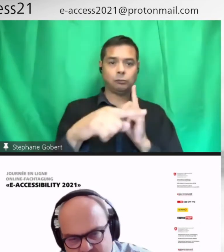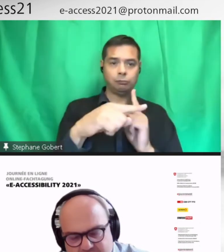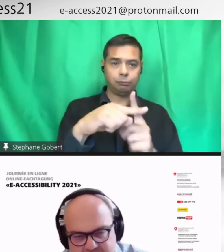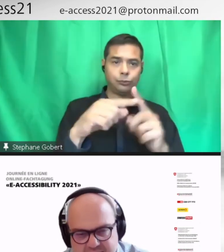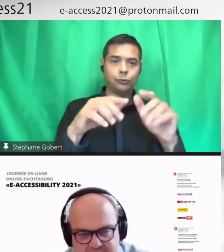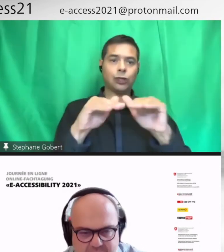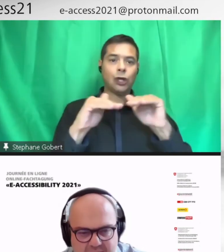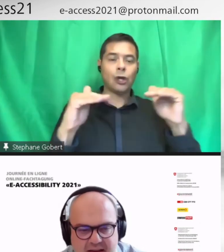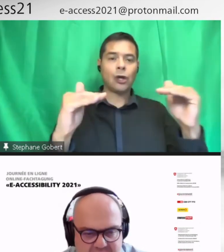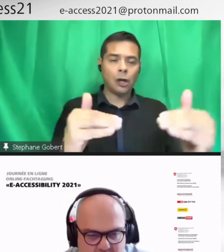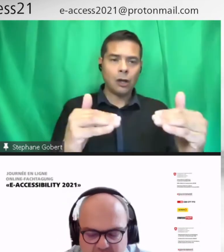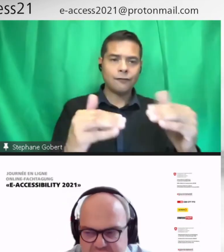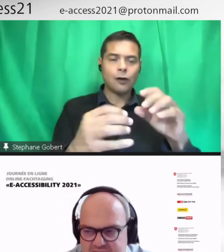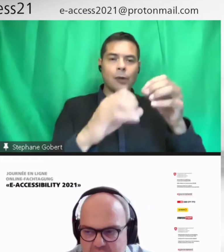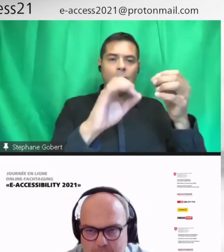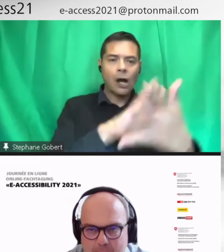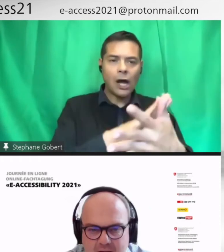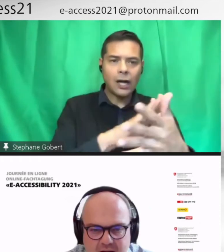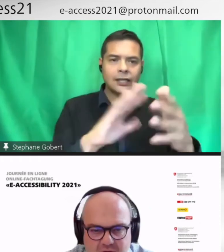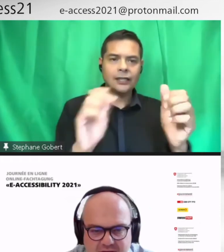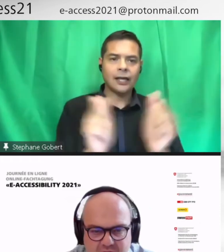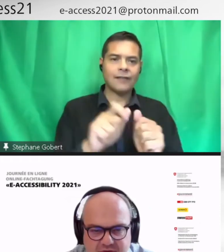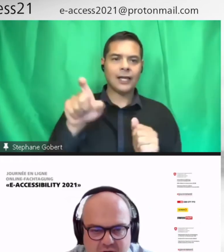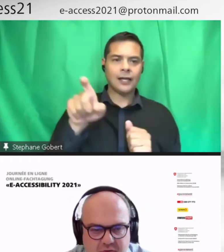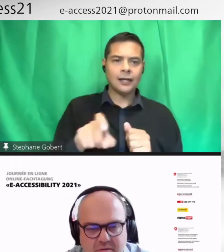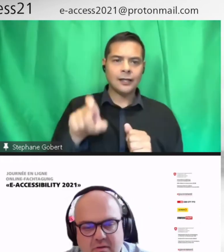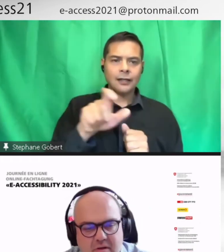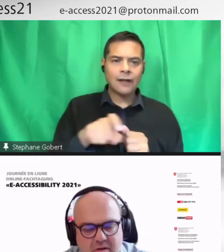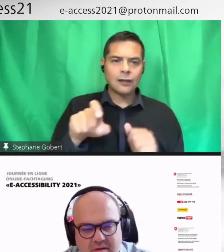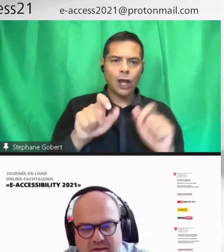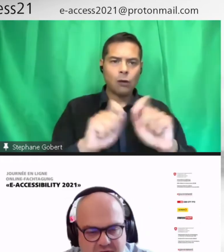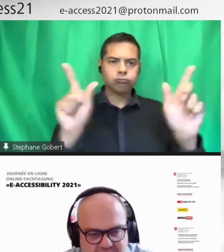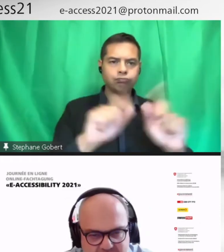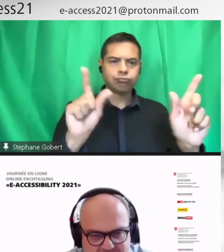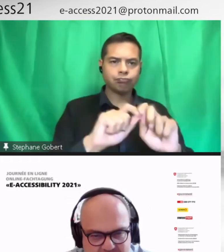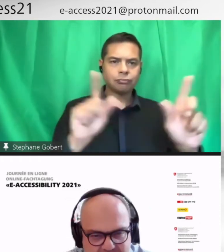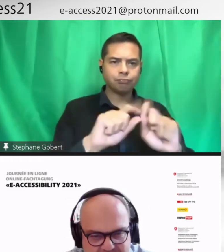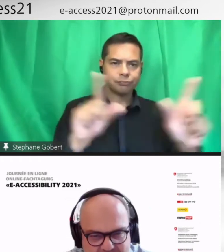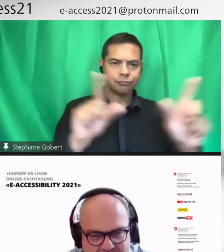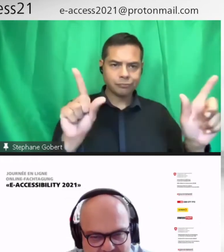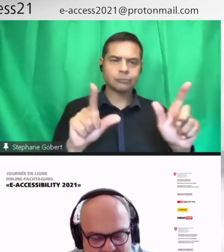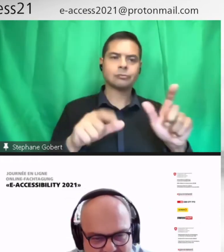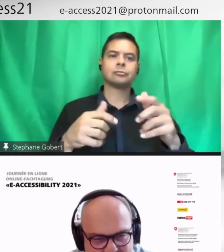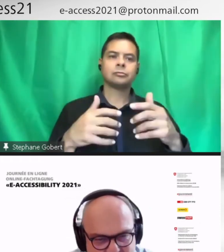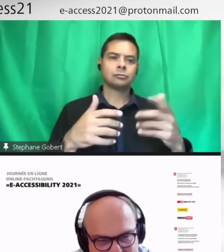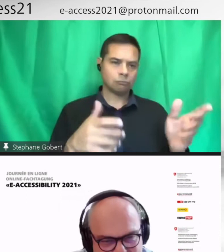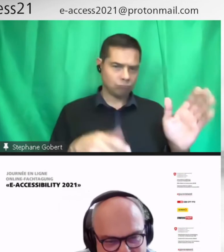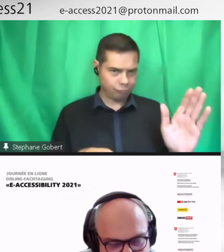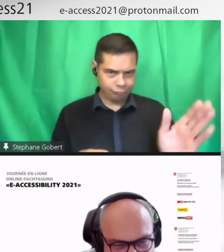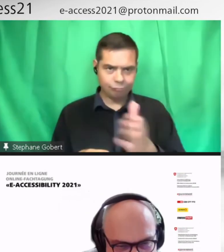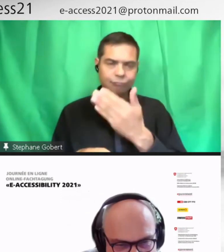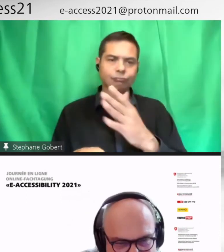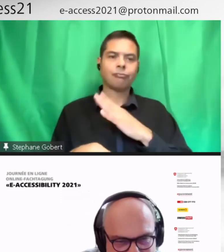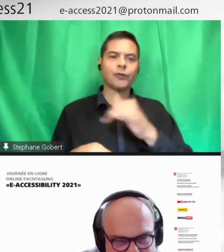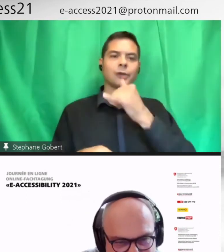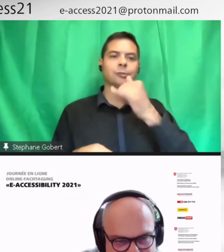connecter, respectivement l'enseignant. Donc, ça fonctionne. Alors, je vais aussi sauter ça. Il a une petite vidéo que vous pouvez